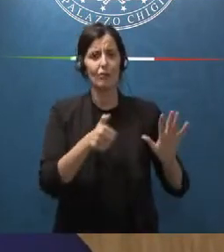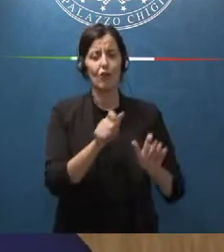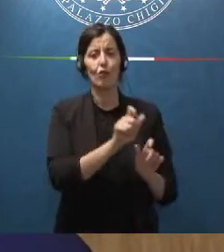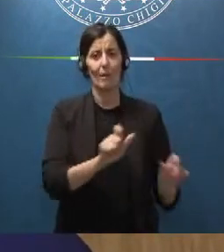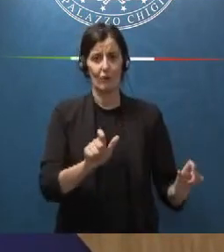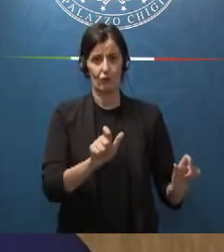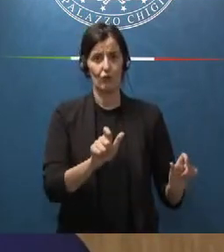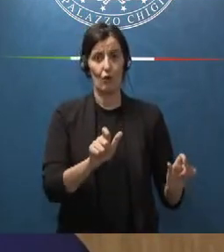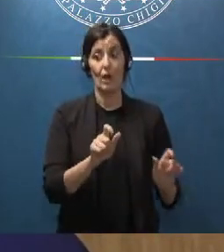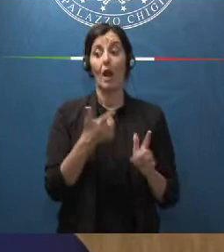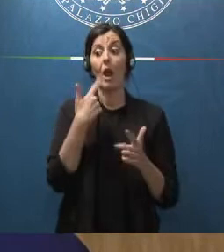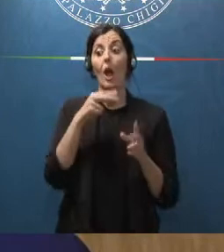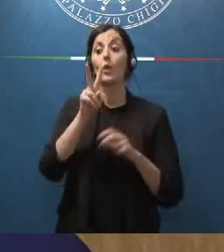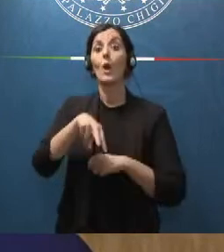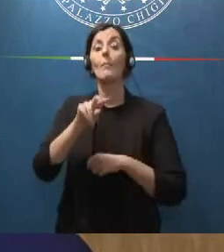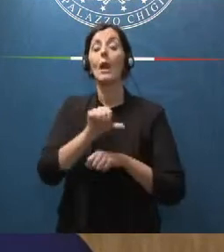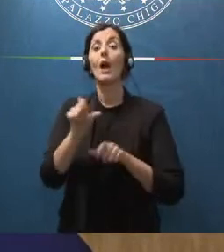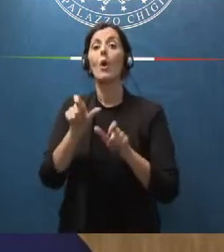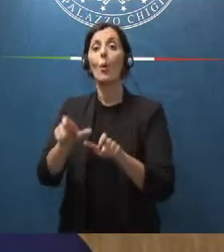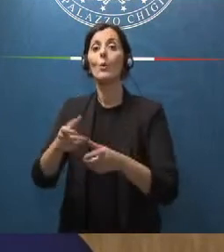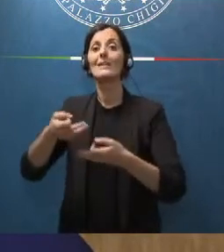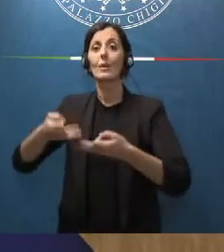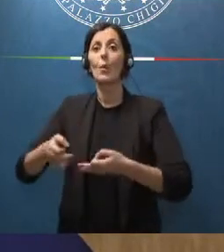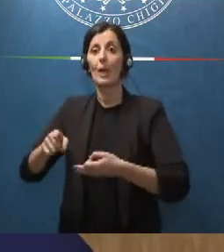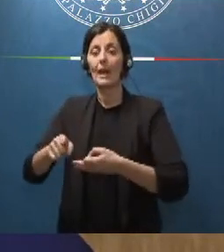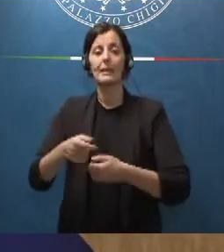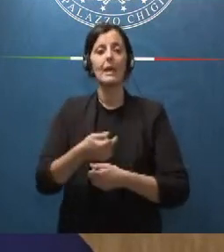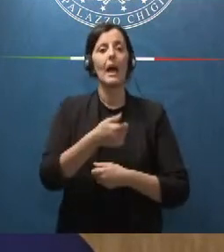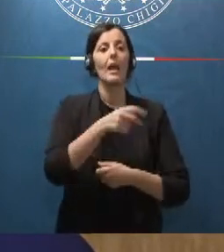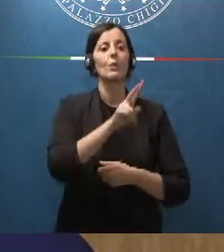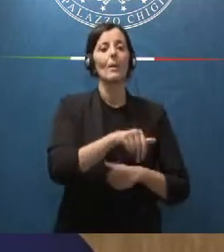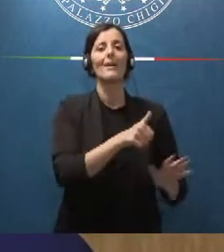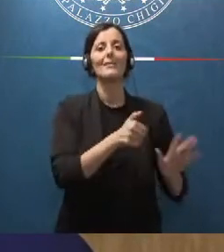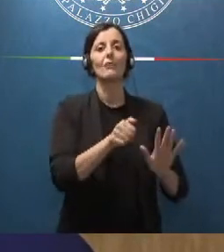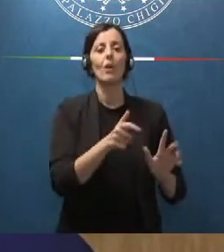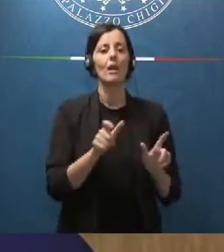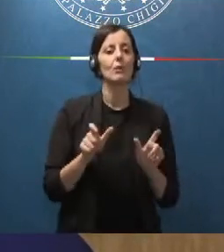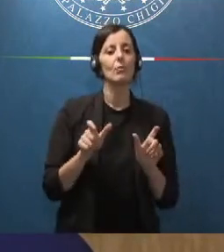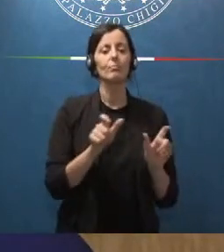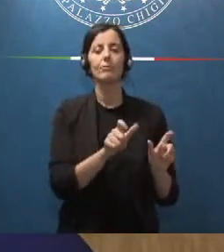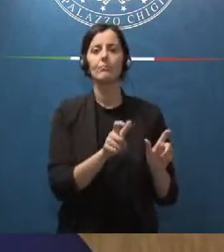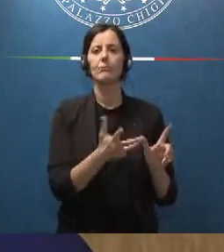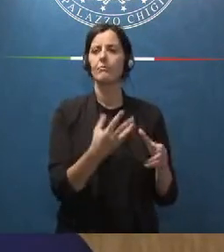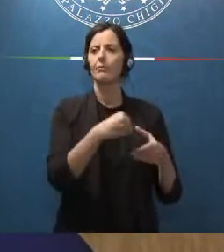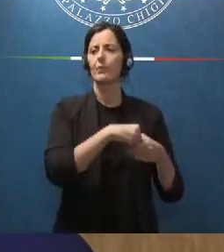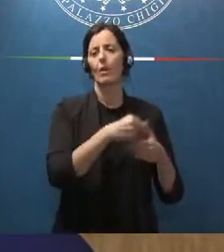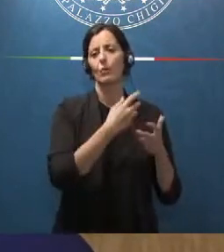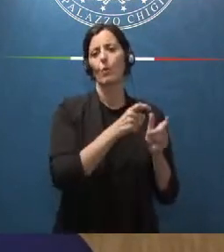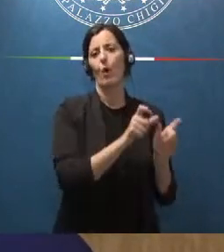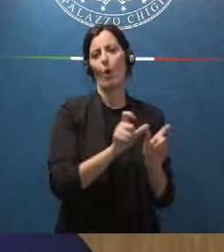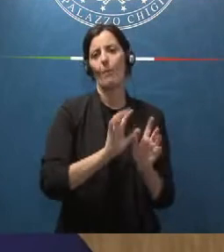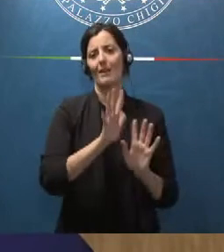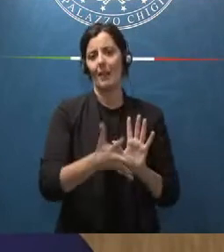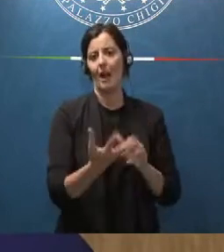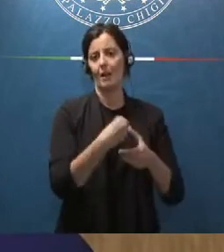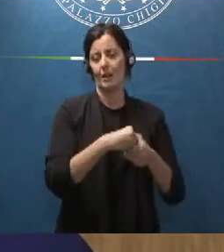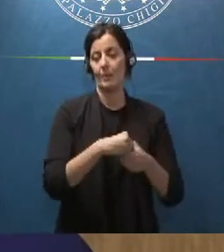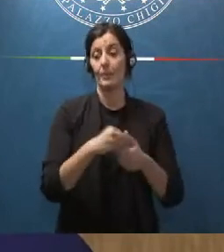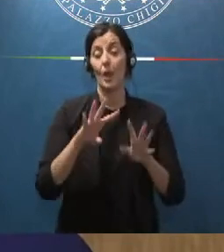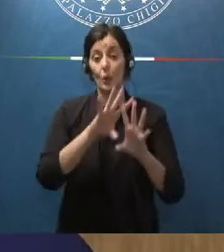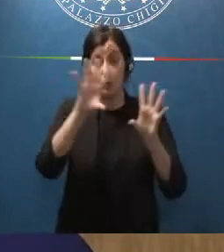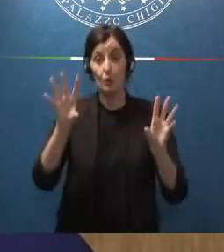.000 sul comparto sicurezza e 1.600 sugli altri comparti questo provvedimento